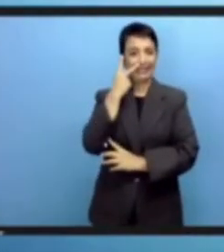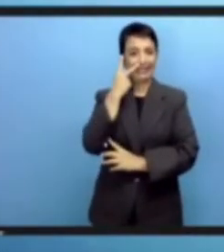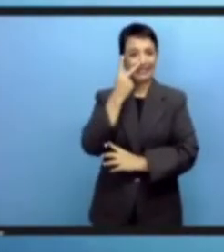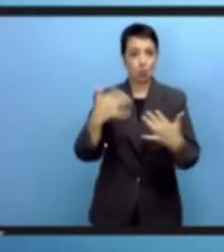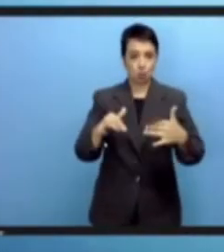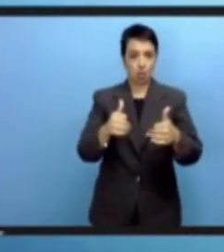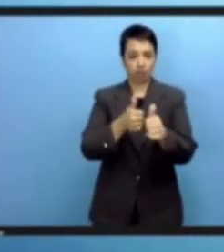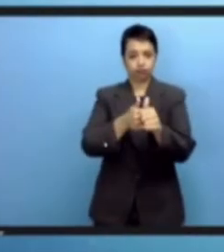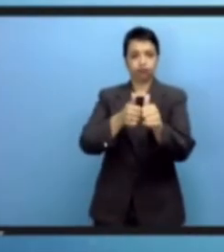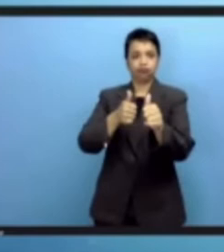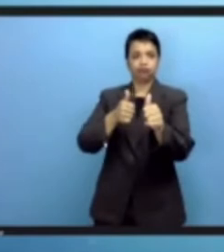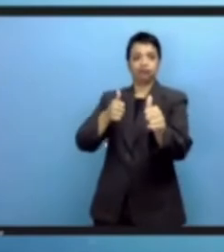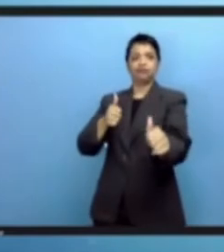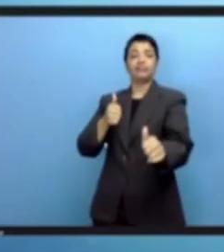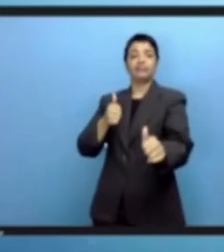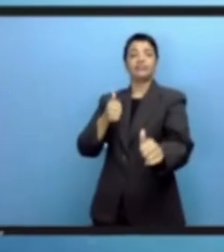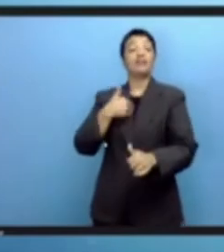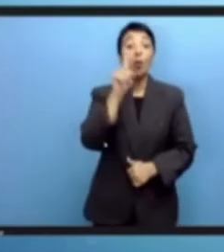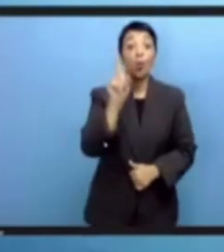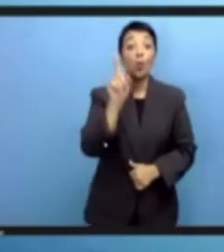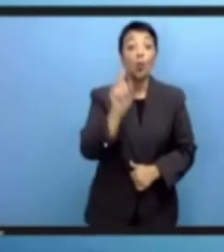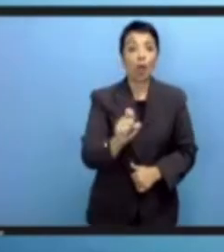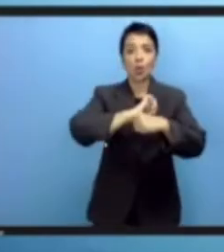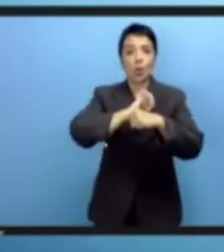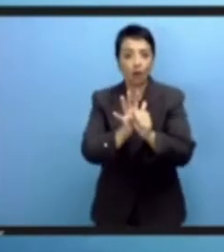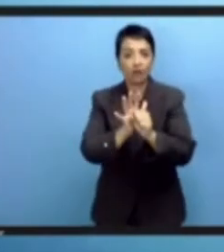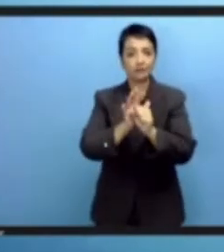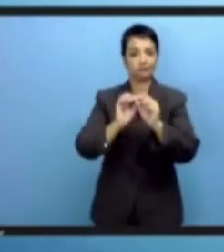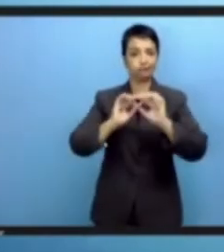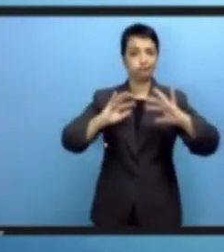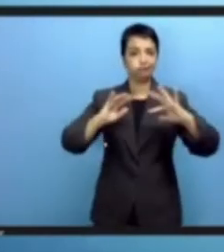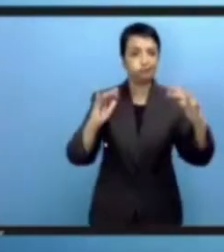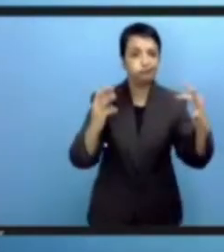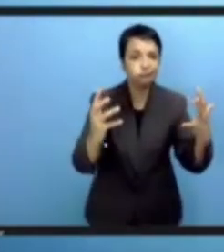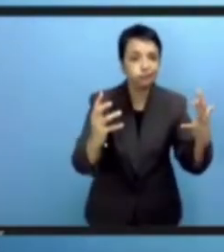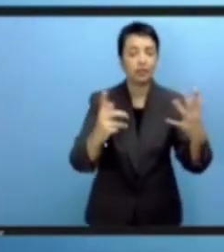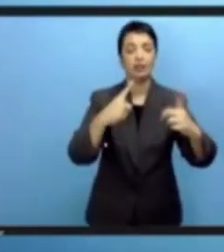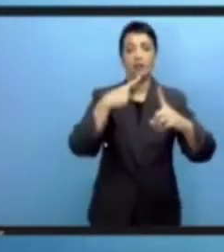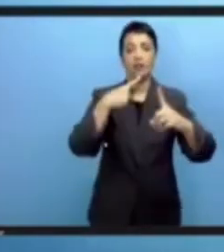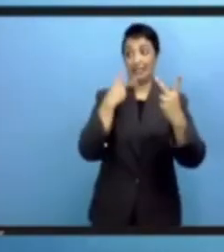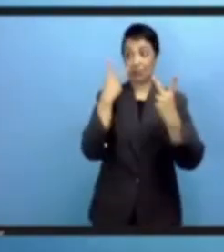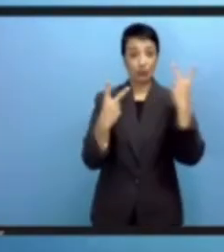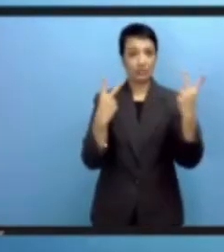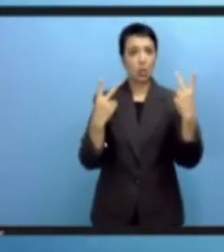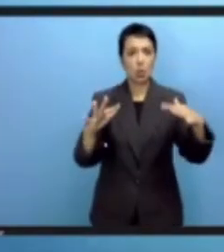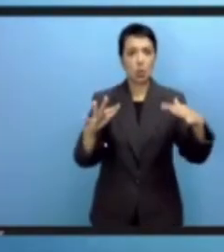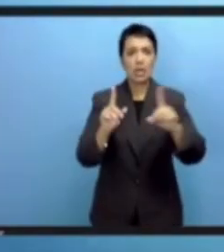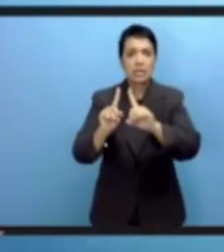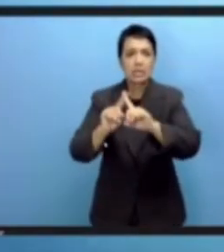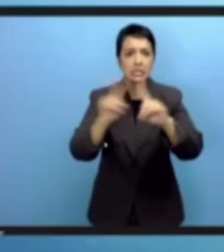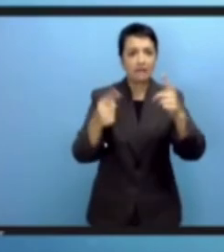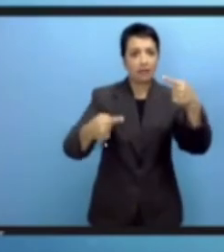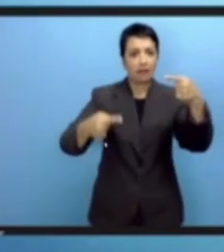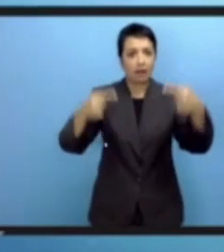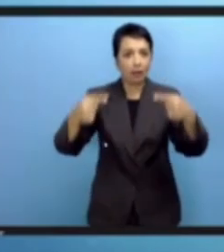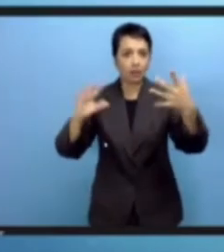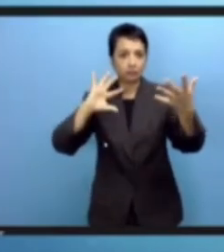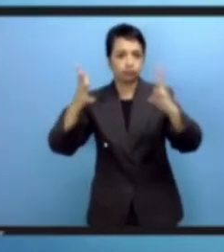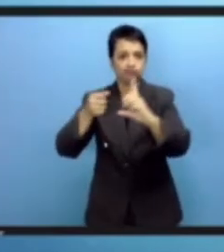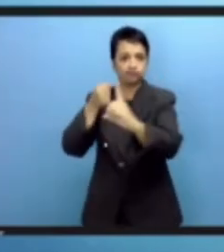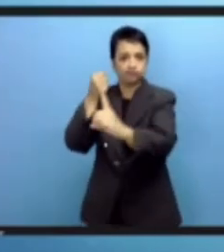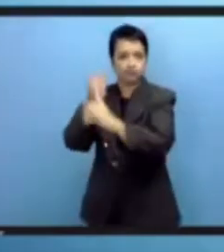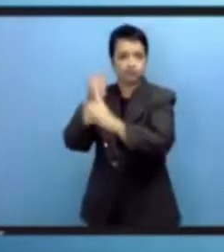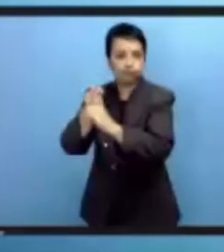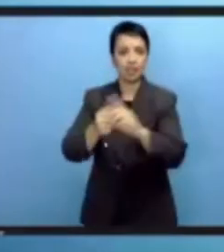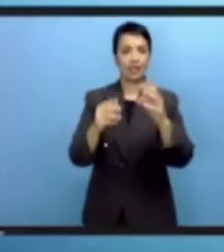خطة التنمية المستدامة خطة العام برنامج عام العام 2030 قد تراجع بسبب